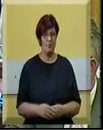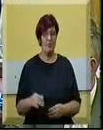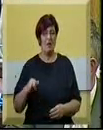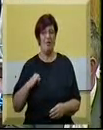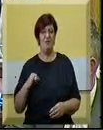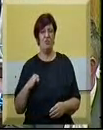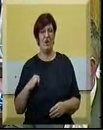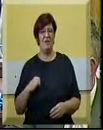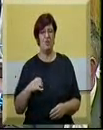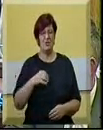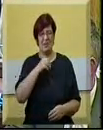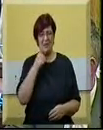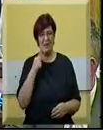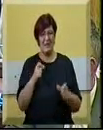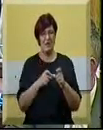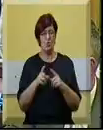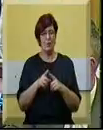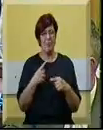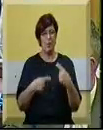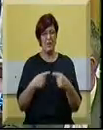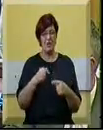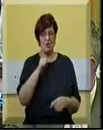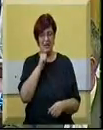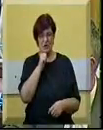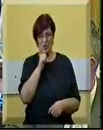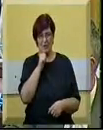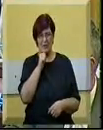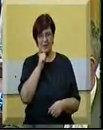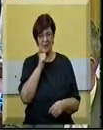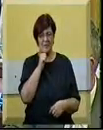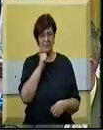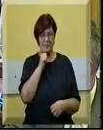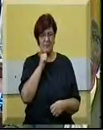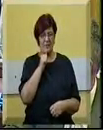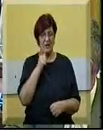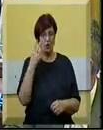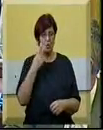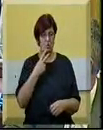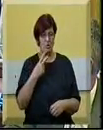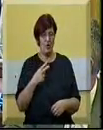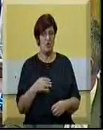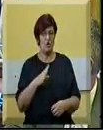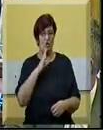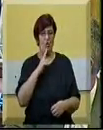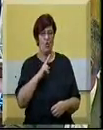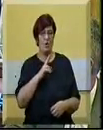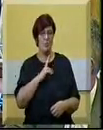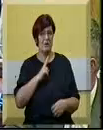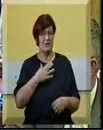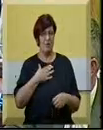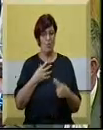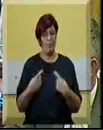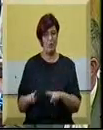Vojvodina je subjekat politički, istorijski, kulturološki, koji ima svoju posebnost.